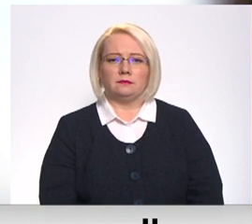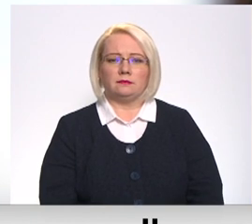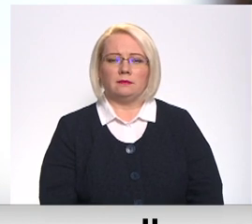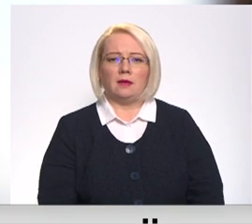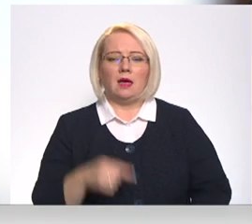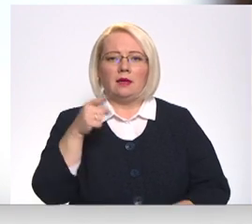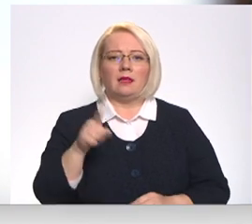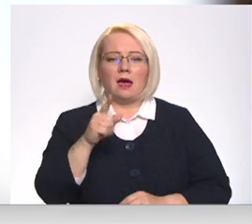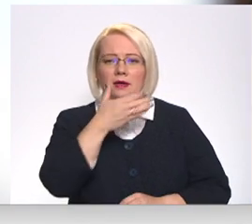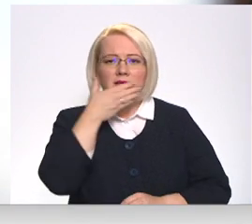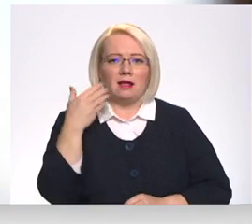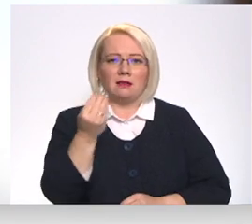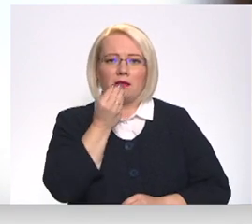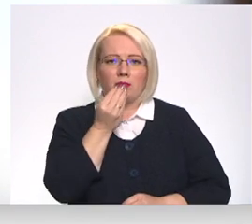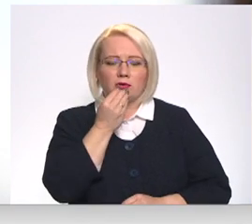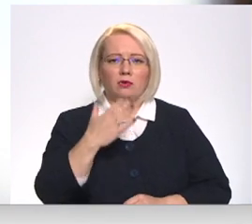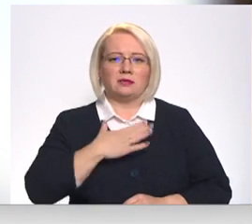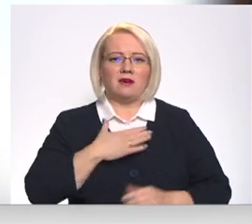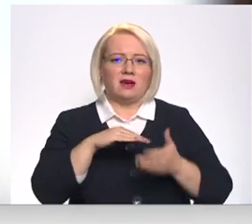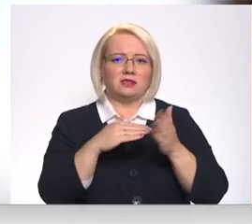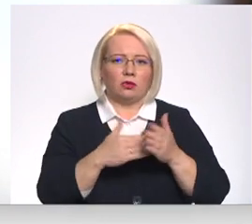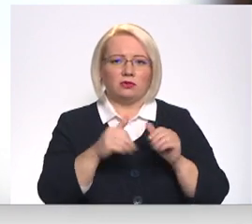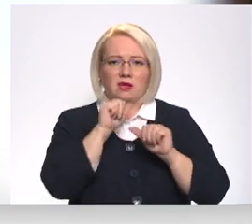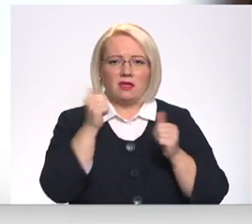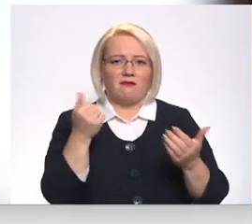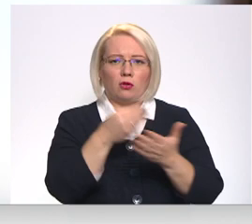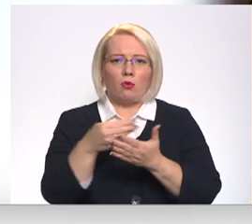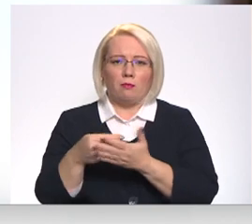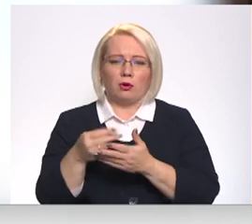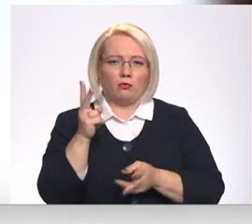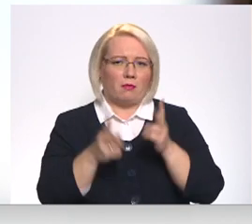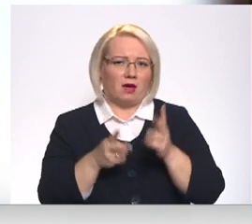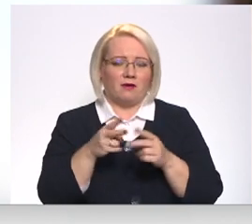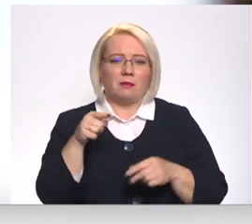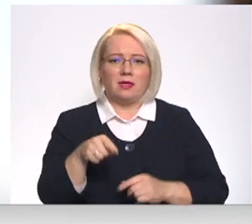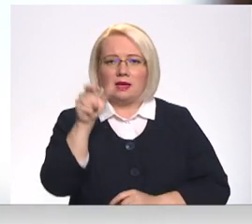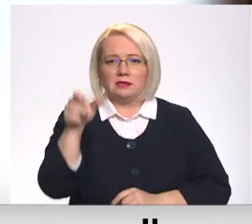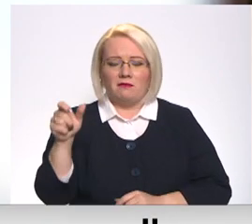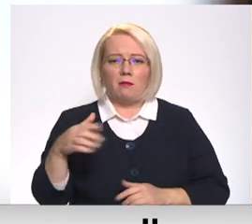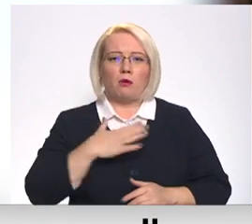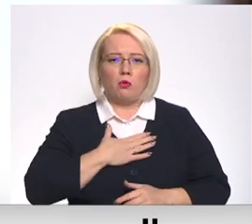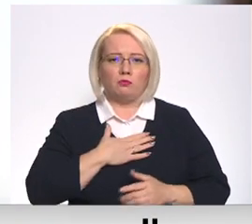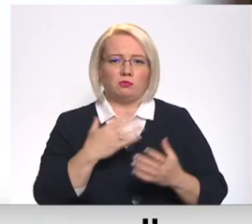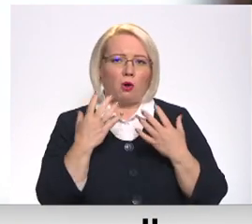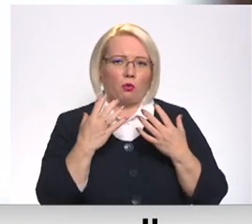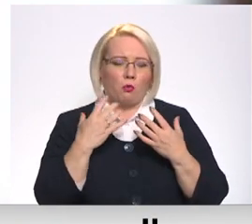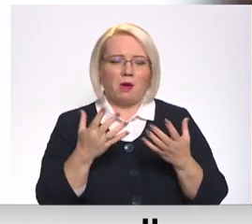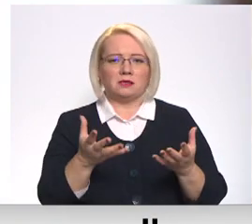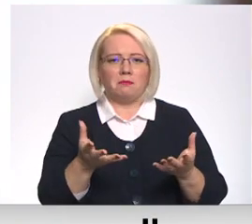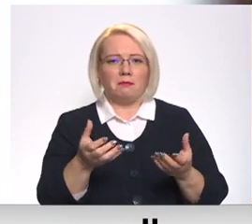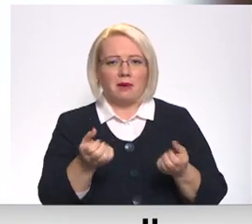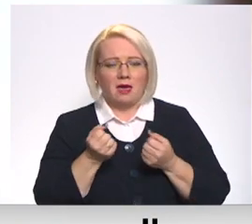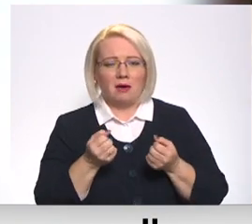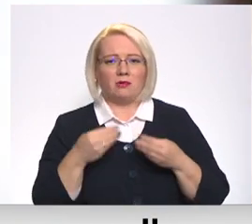Tā ir silta maltīte, ko mēs savā situācijā nevaram sapirkt un pagatavot. Bet šeit cilvēki par mums parūpējas, pieņem un vienmēr